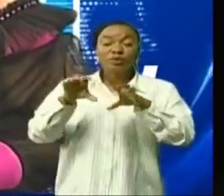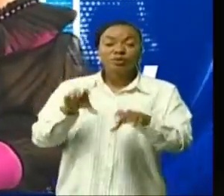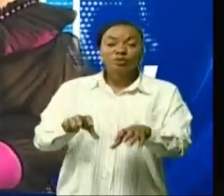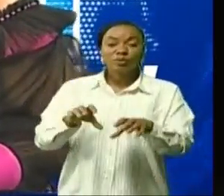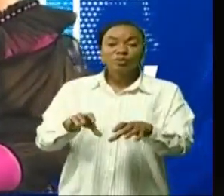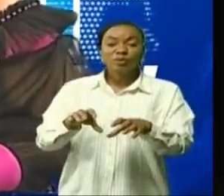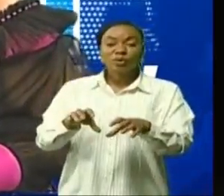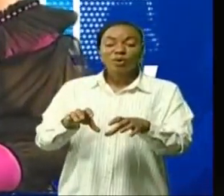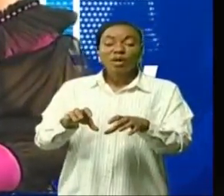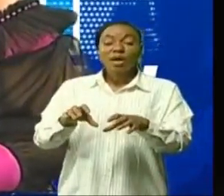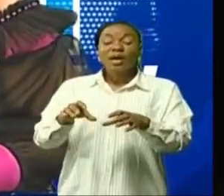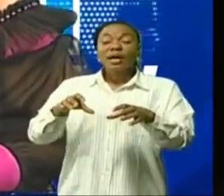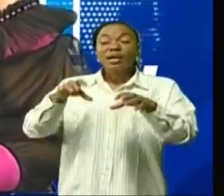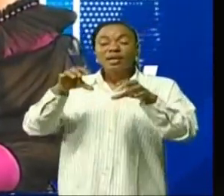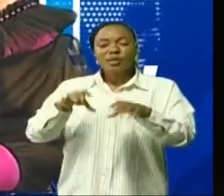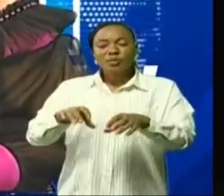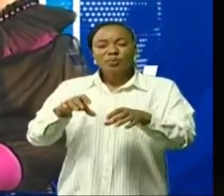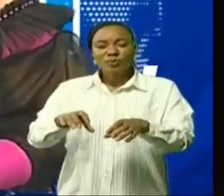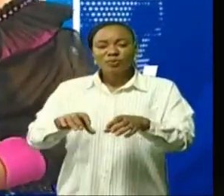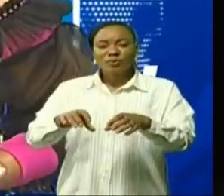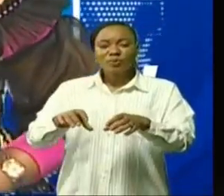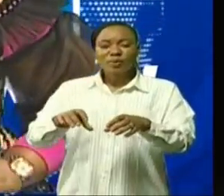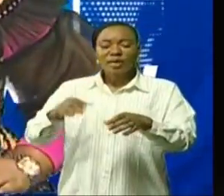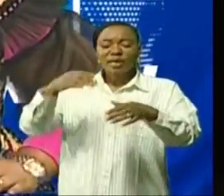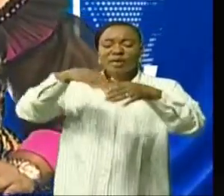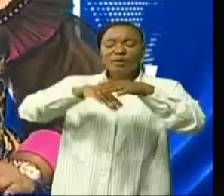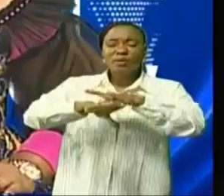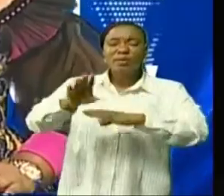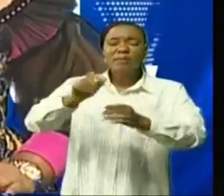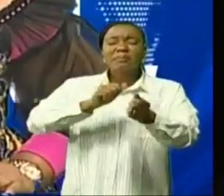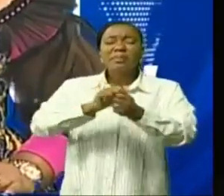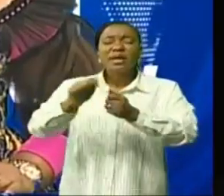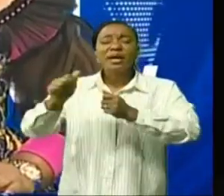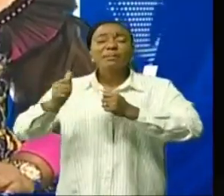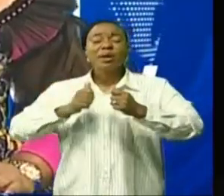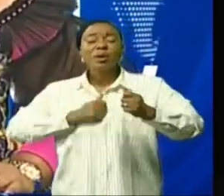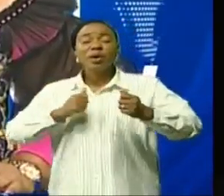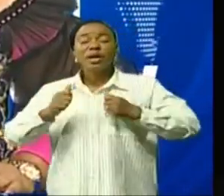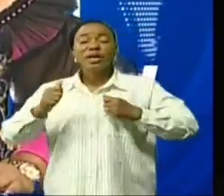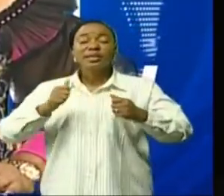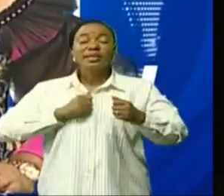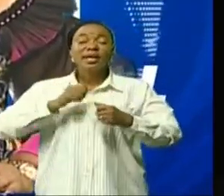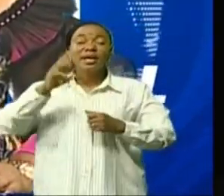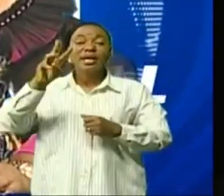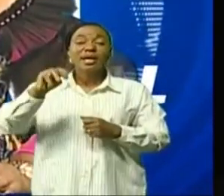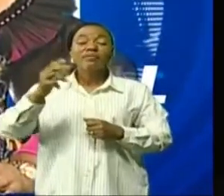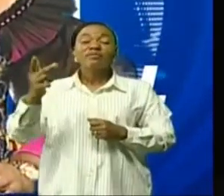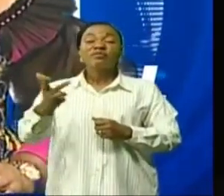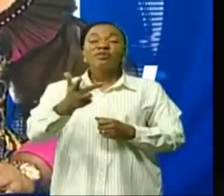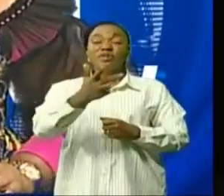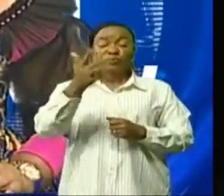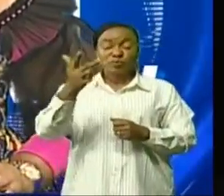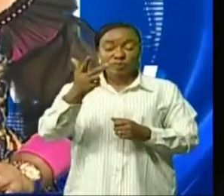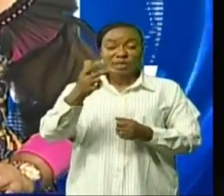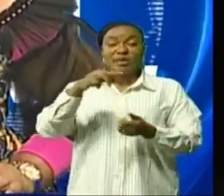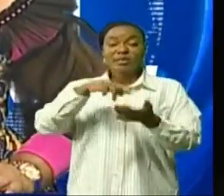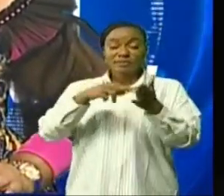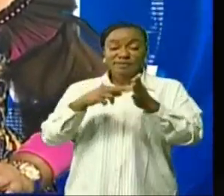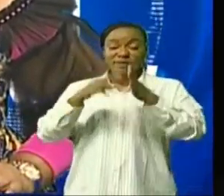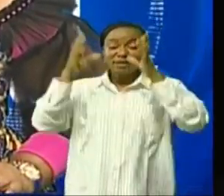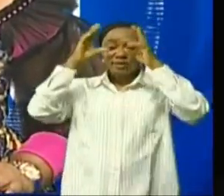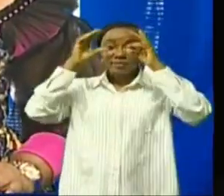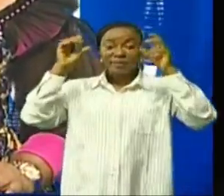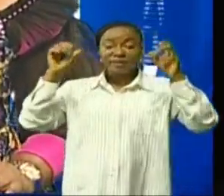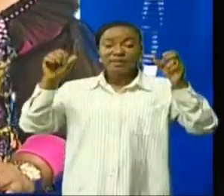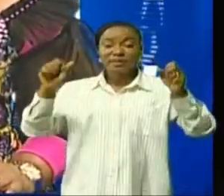Rwanda sous couvert du mouvement rebel M23 condamné par la SENCO Marcel Ootembi. Son président l'a dit au coordonnateur du